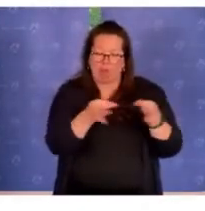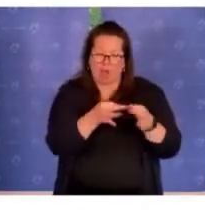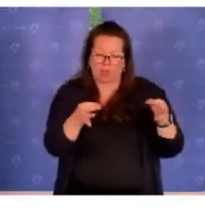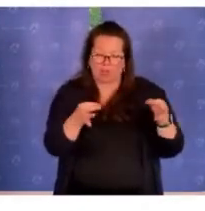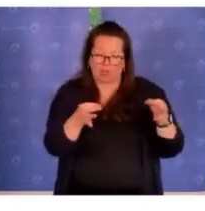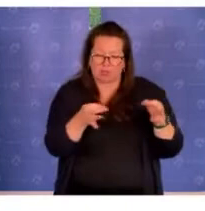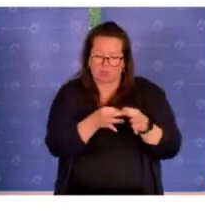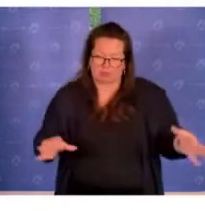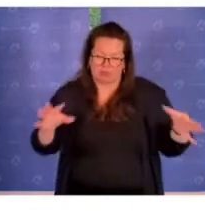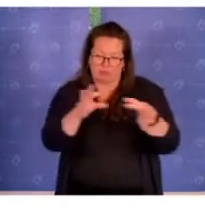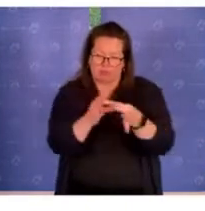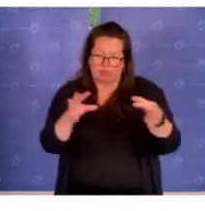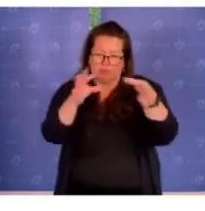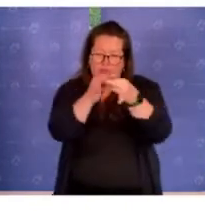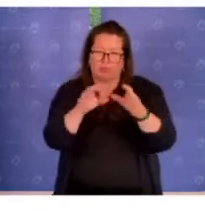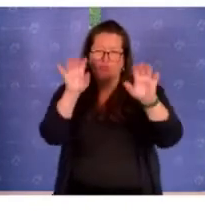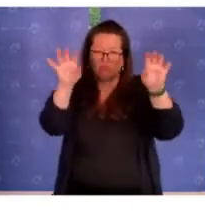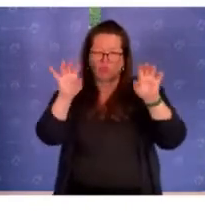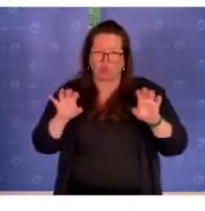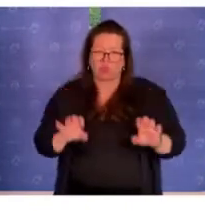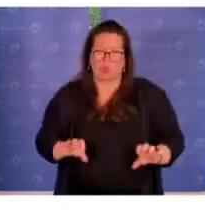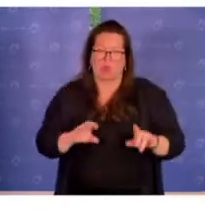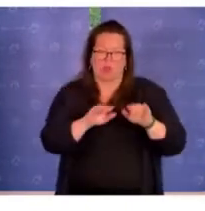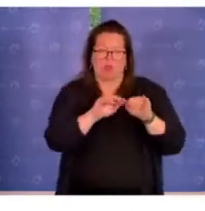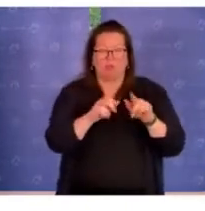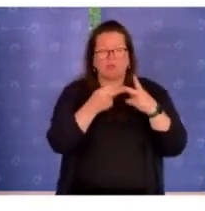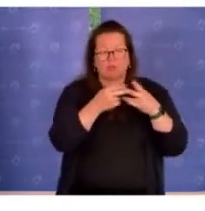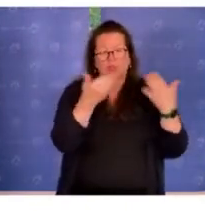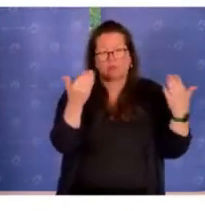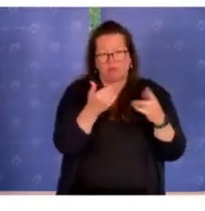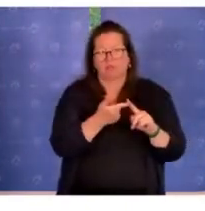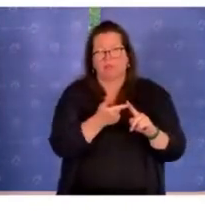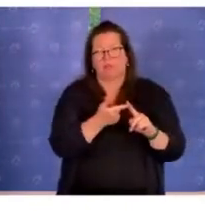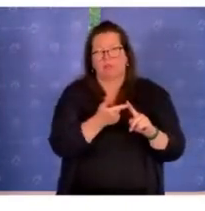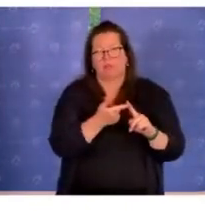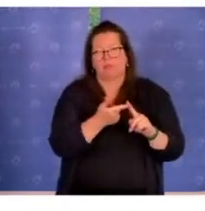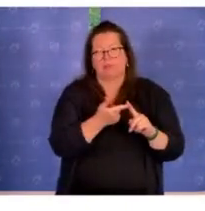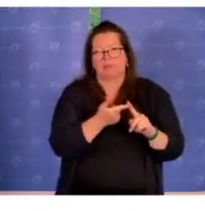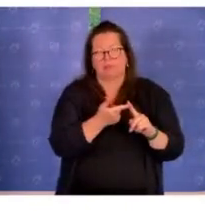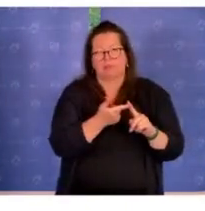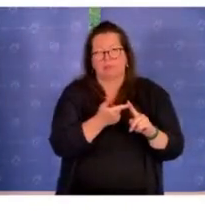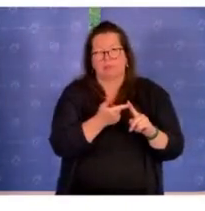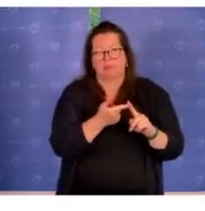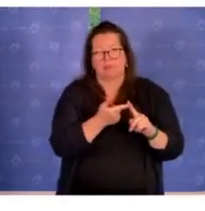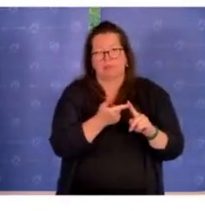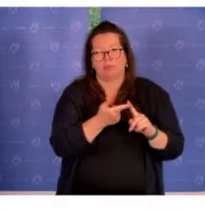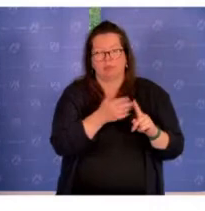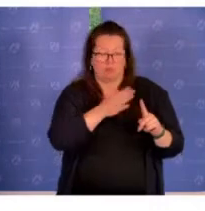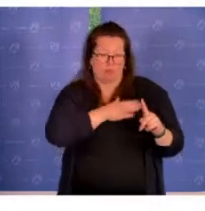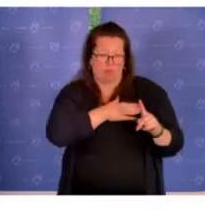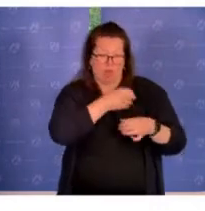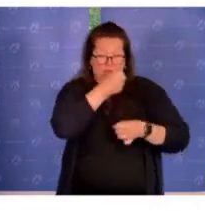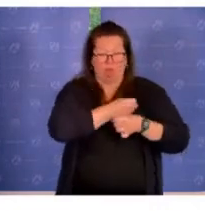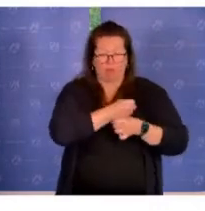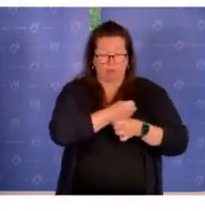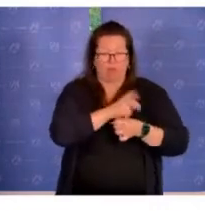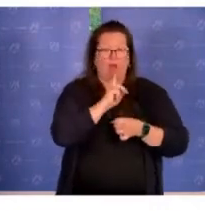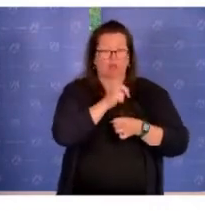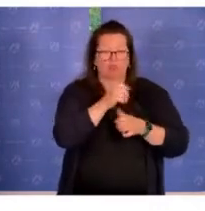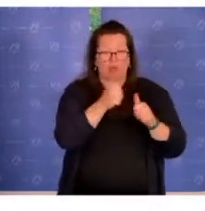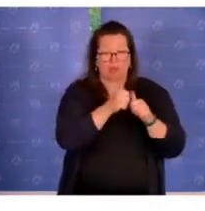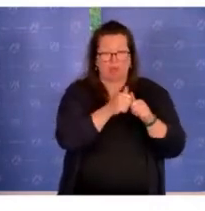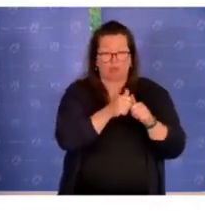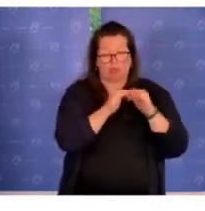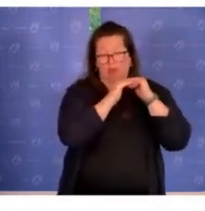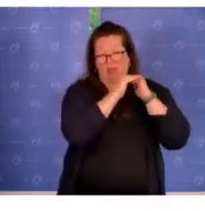die damit verbunden sind. Auf der strukturellen Ebene zunächst mal wichtig zu betonen, dass wir neben meinem Amt als Ansprechpartner des